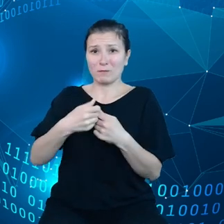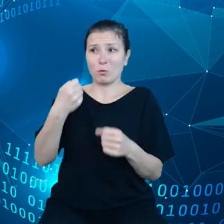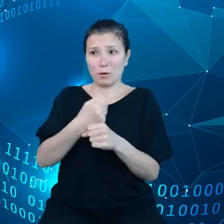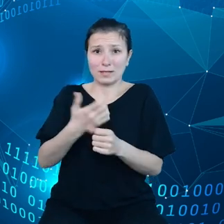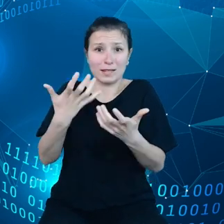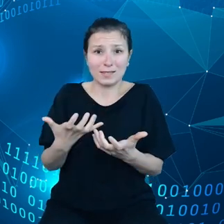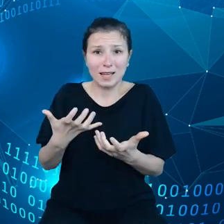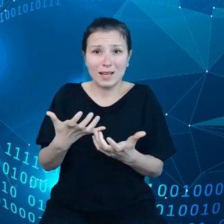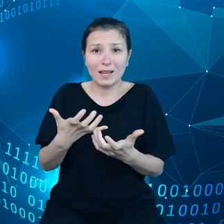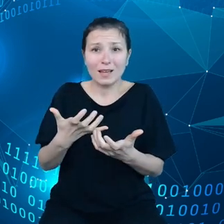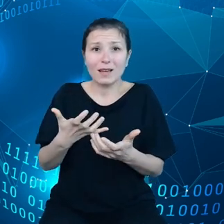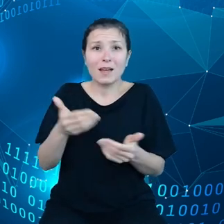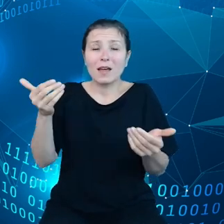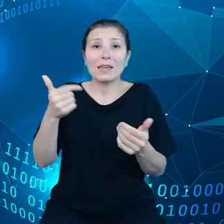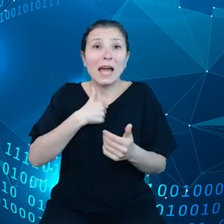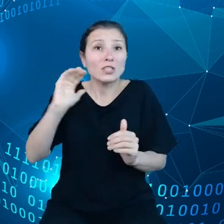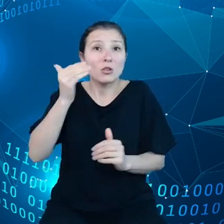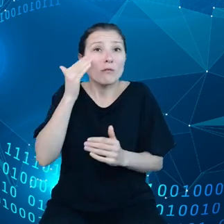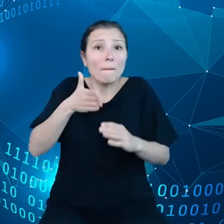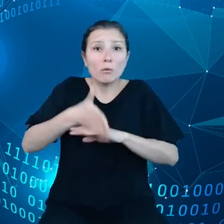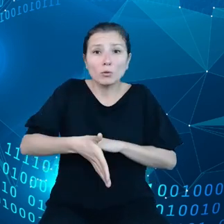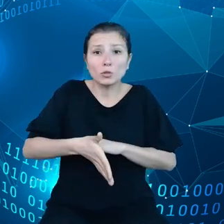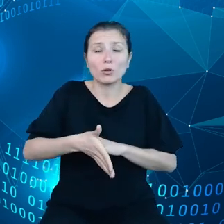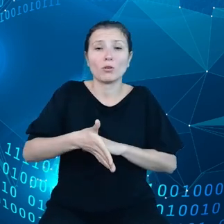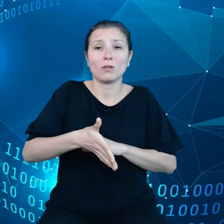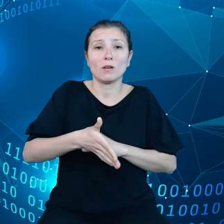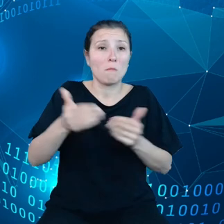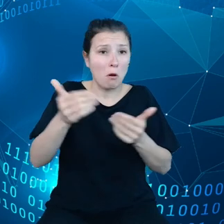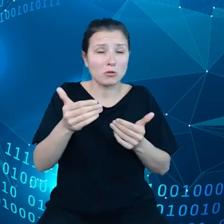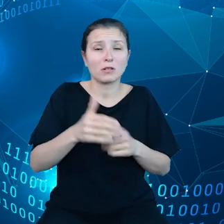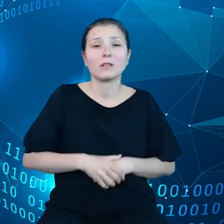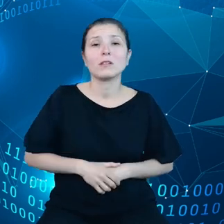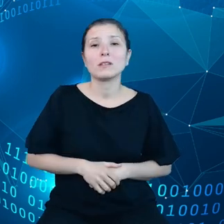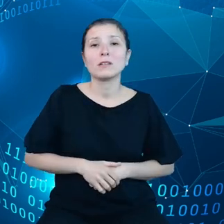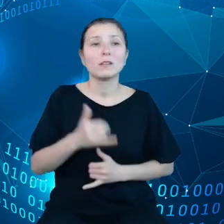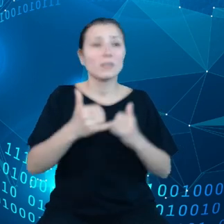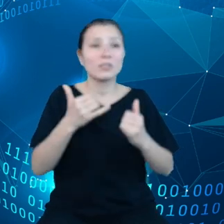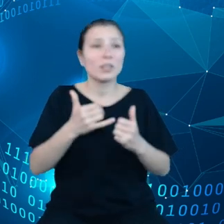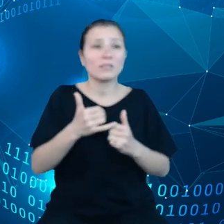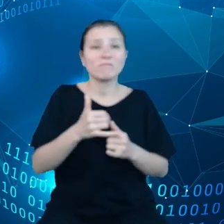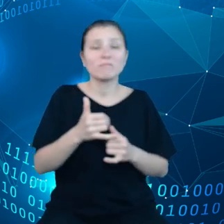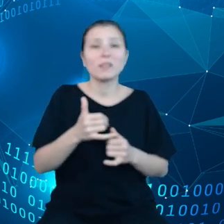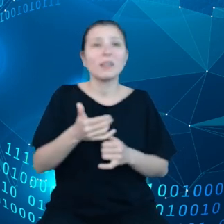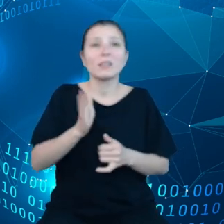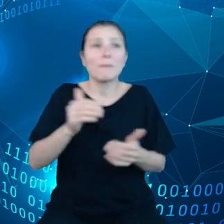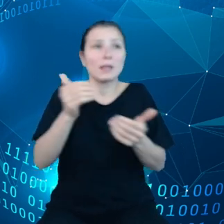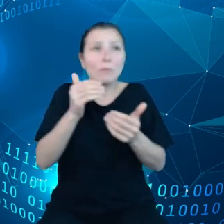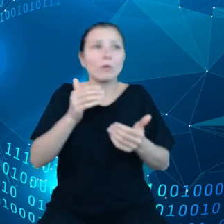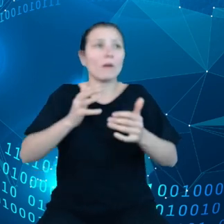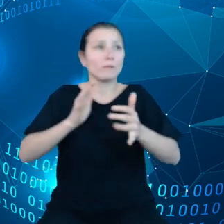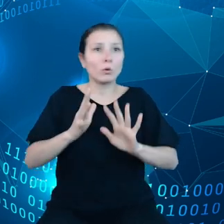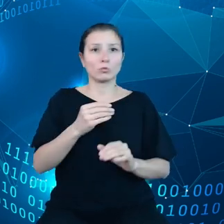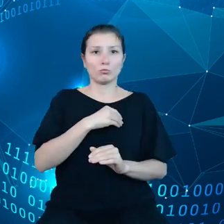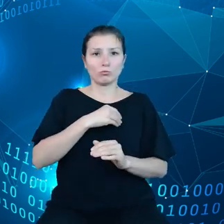trafić bardzo, bardzo późno, jeżeli nie będę mógł w sposób niemal bierny, tak, dowiedzieć się, że